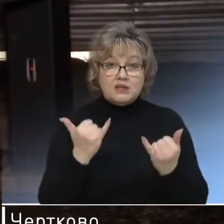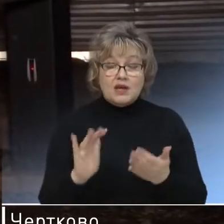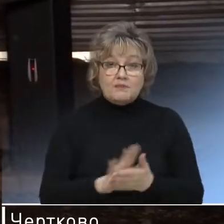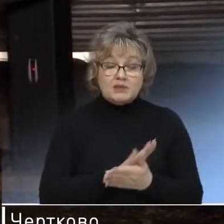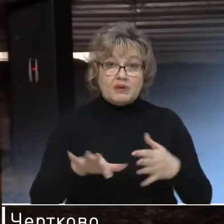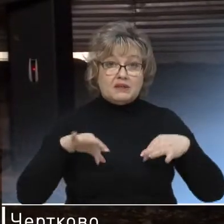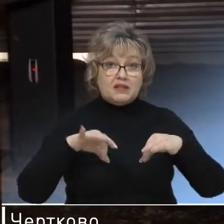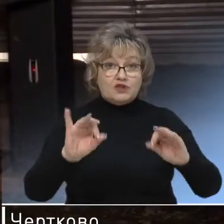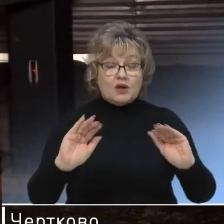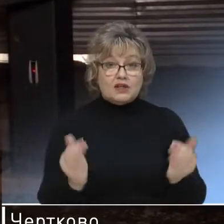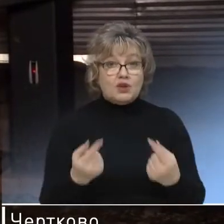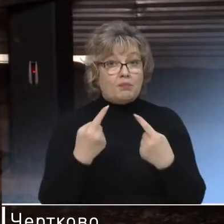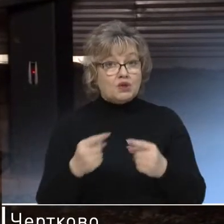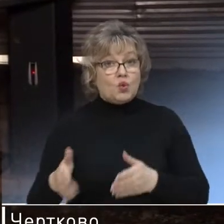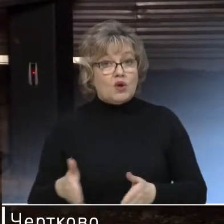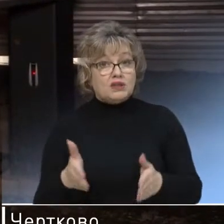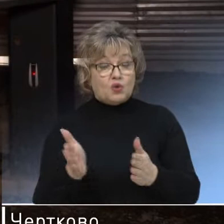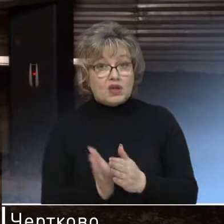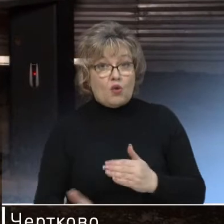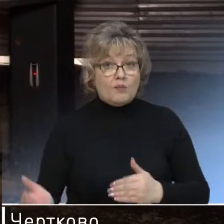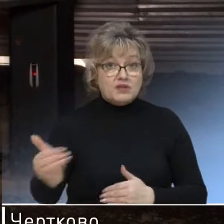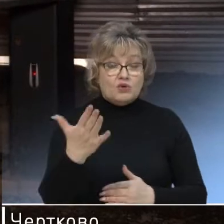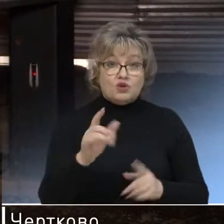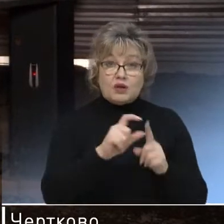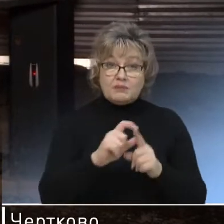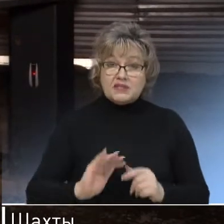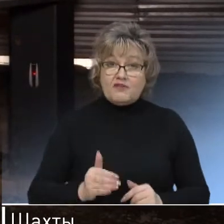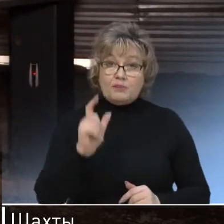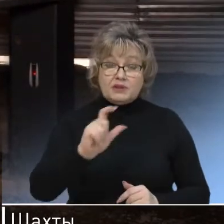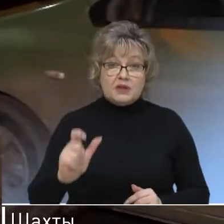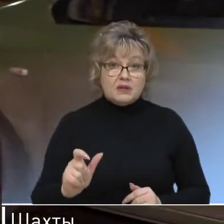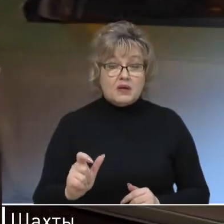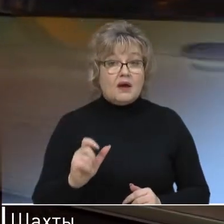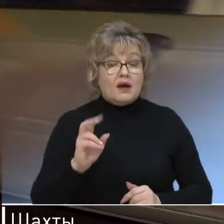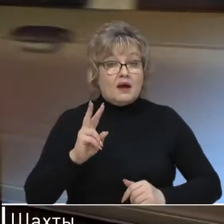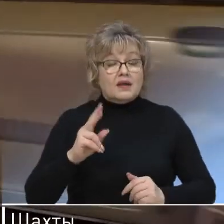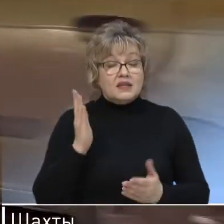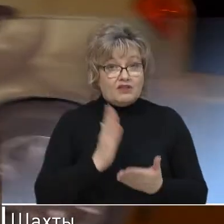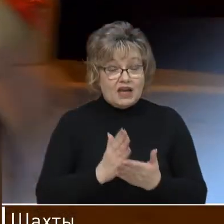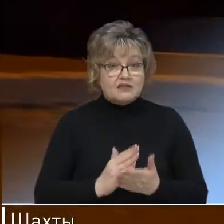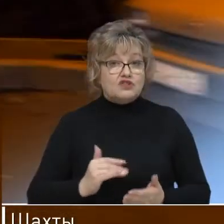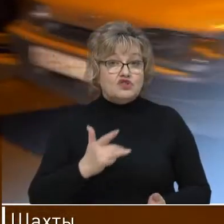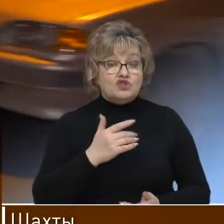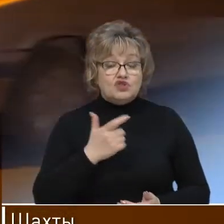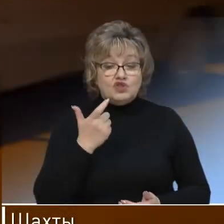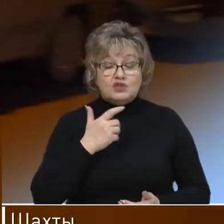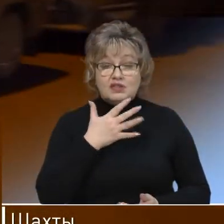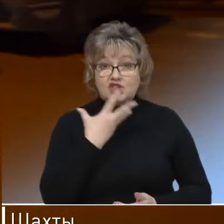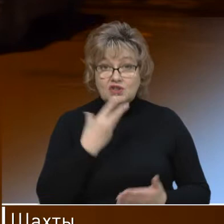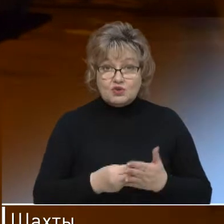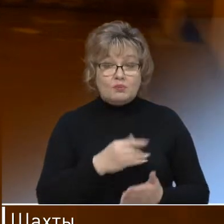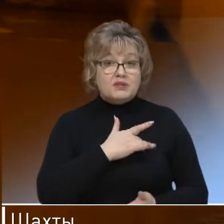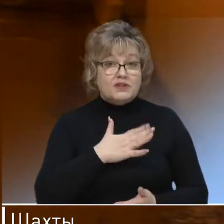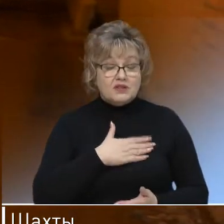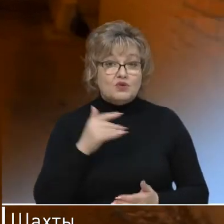бесплатное движение ограничили по другой дороге. Объездной, которая, по словам предпринимателя Размика Копяна, тоже является частной собственностью. И он ее